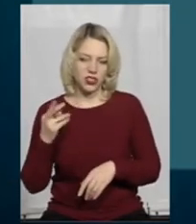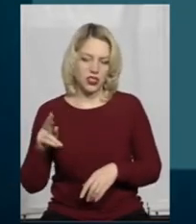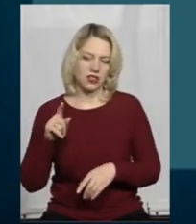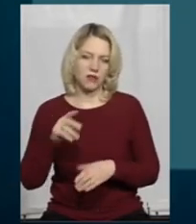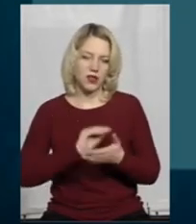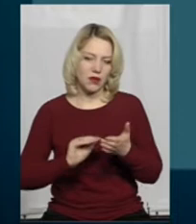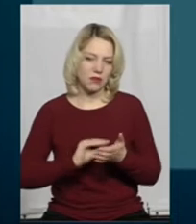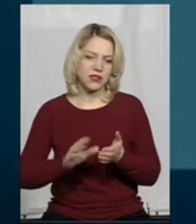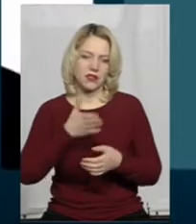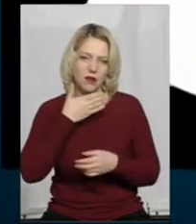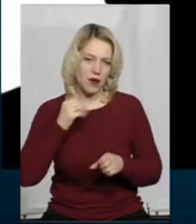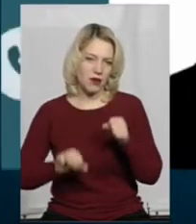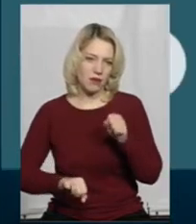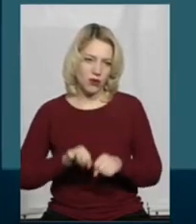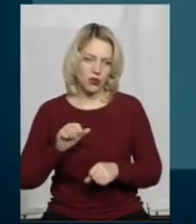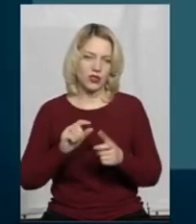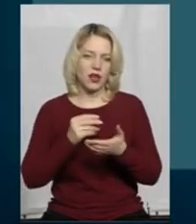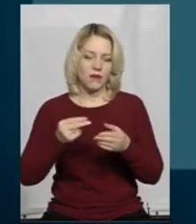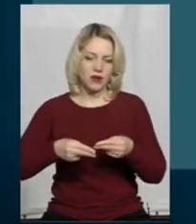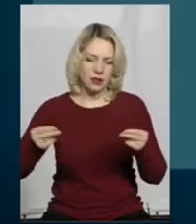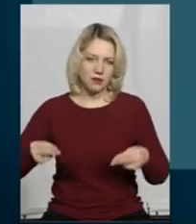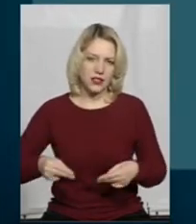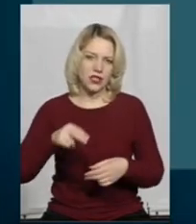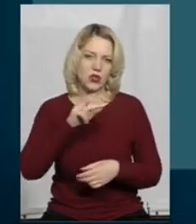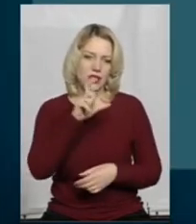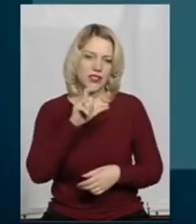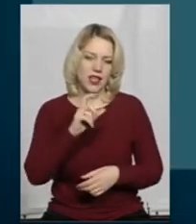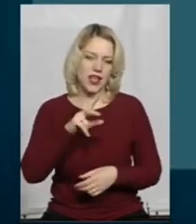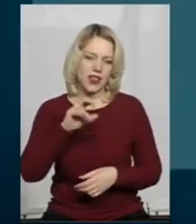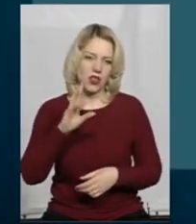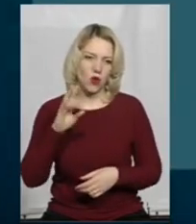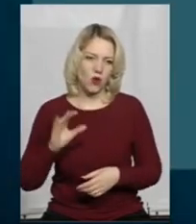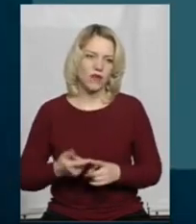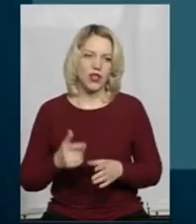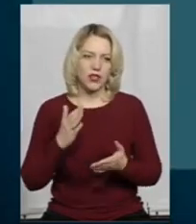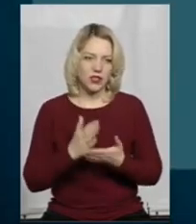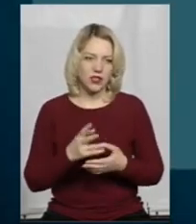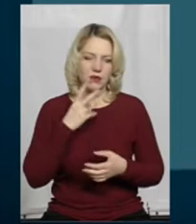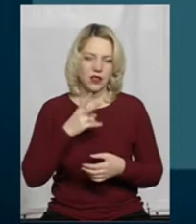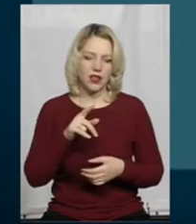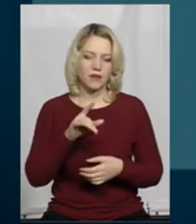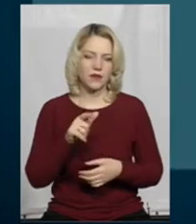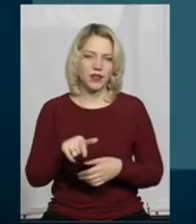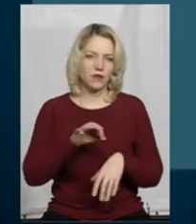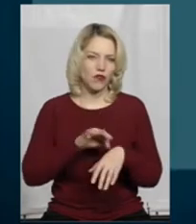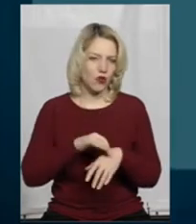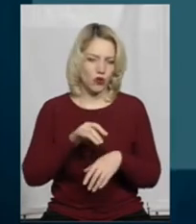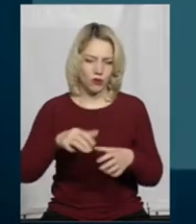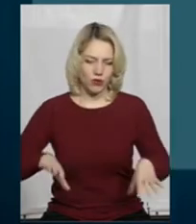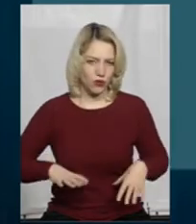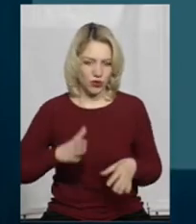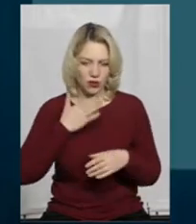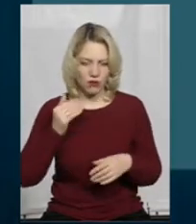підписано до Ринко, начальник поліції. Вже є результат, язви там немає. Наступного дня зроблено було роздин